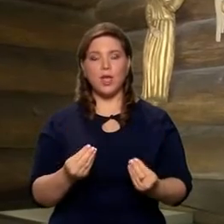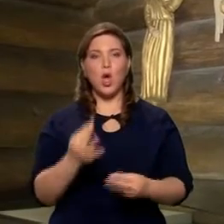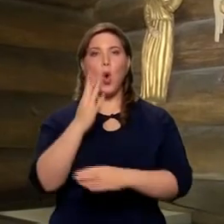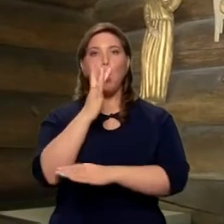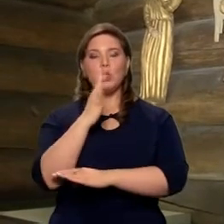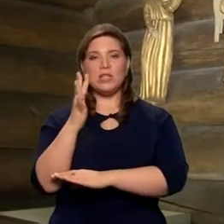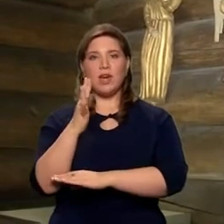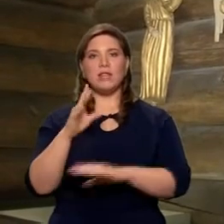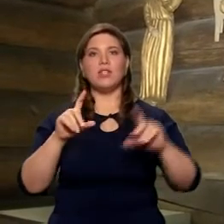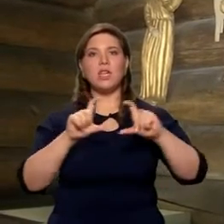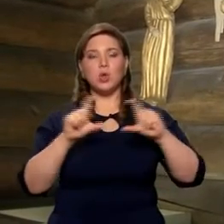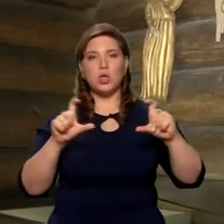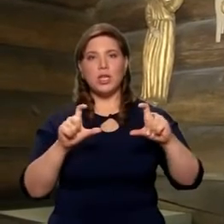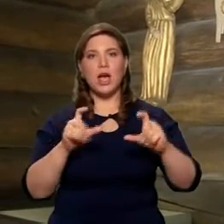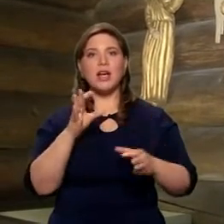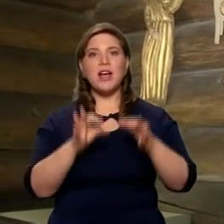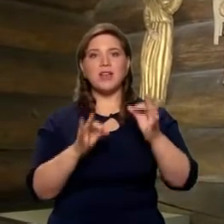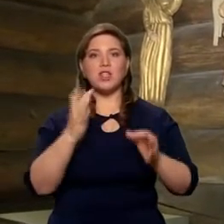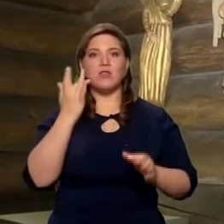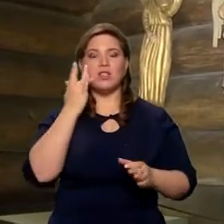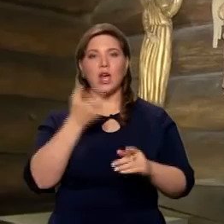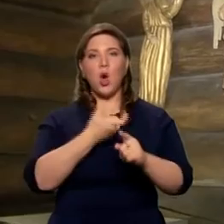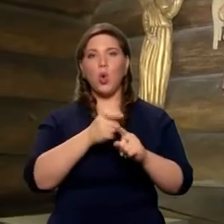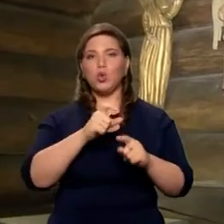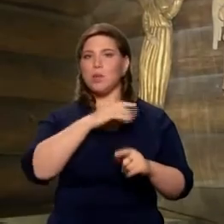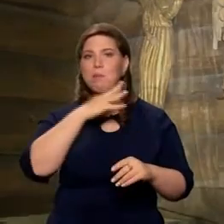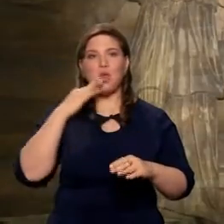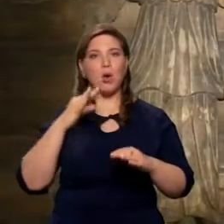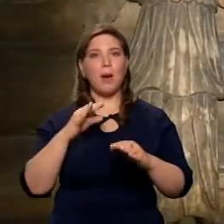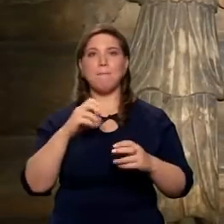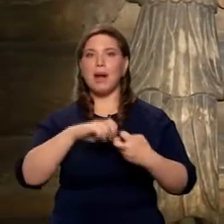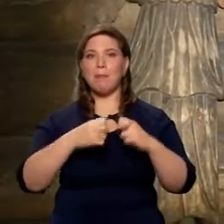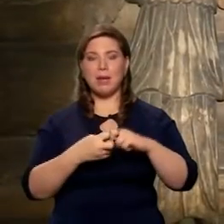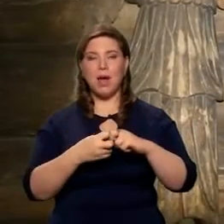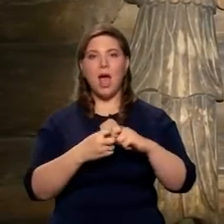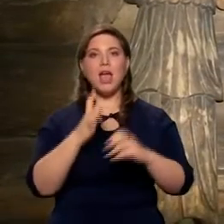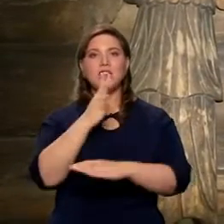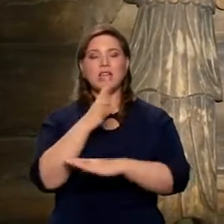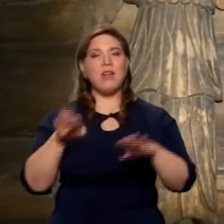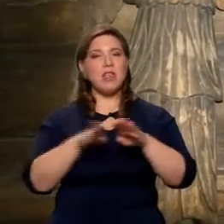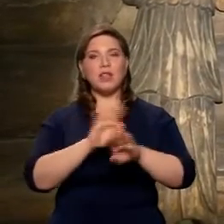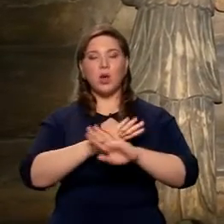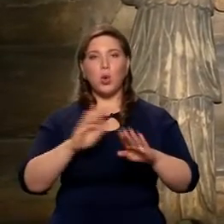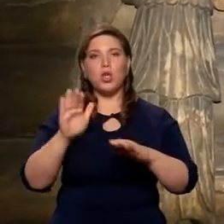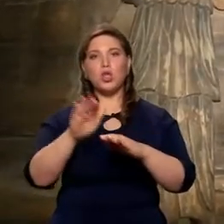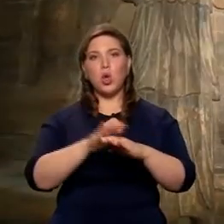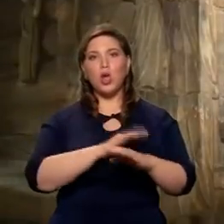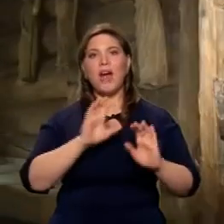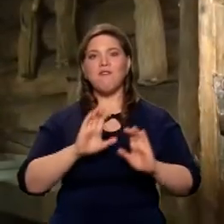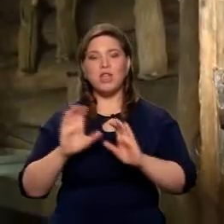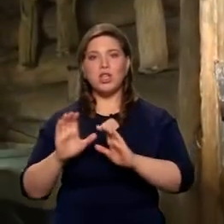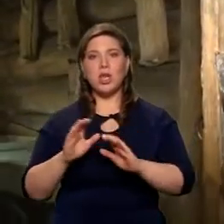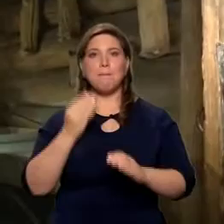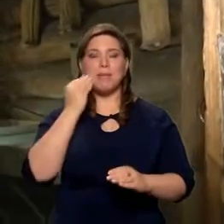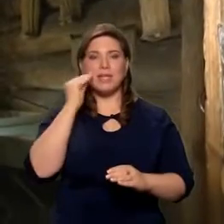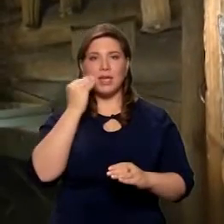У деревянного сооружения, у него, конечно, всегда очень много проблем. Дерево – это не такой долговечный материал. Но